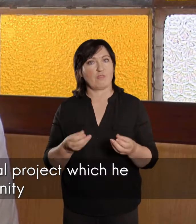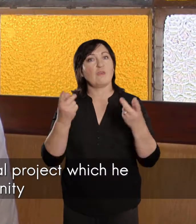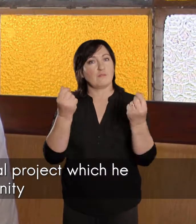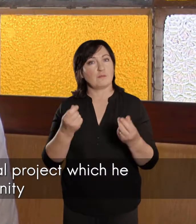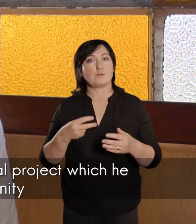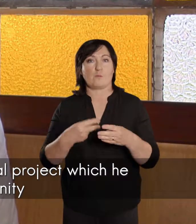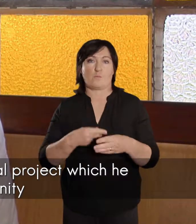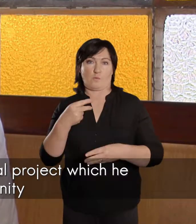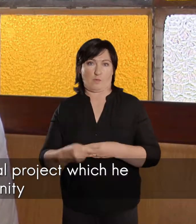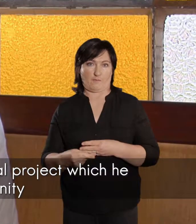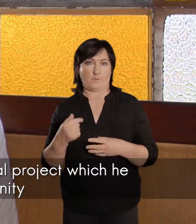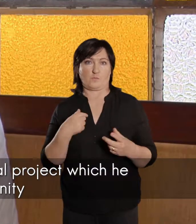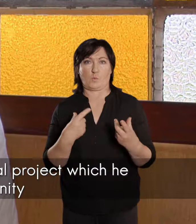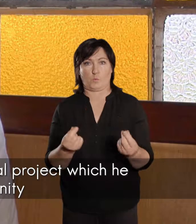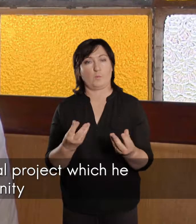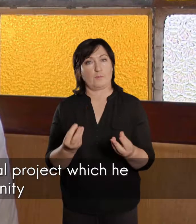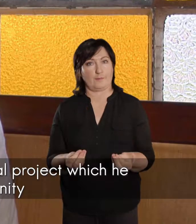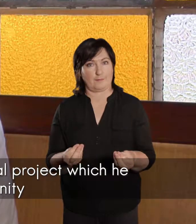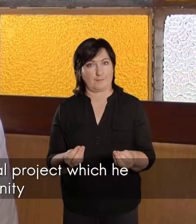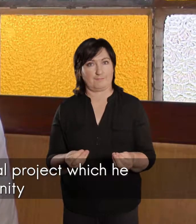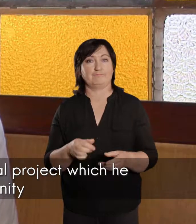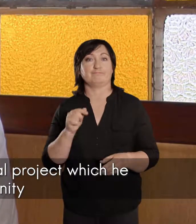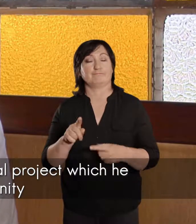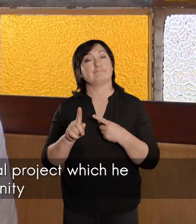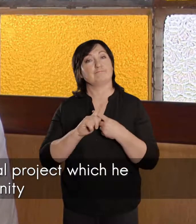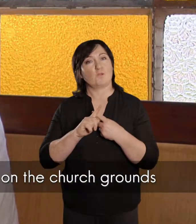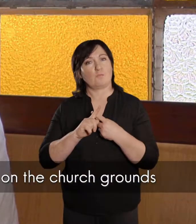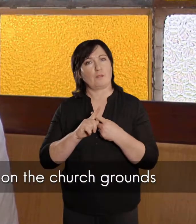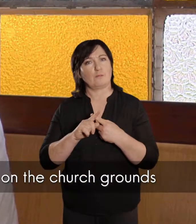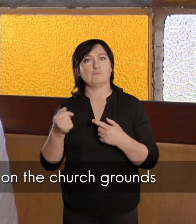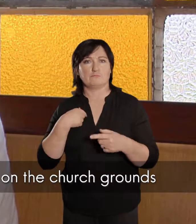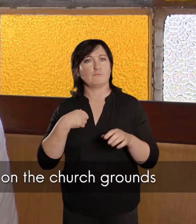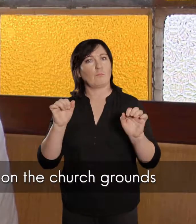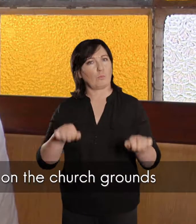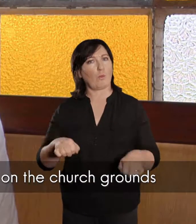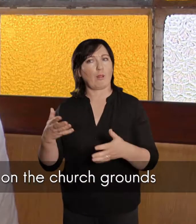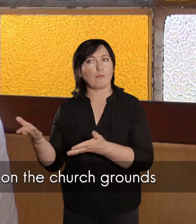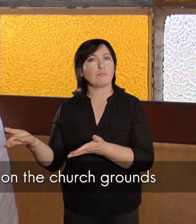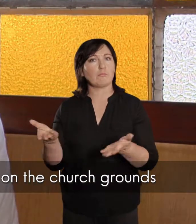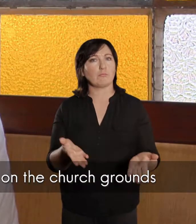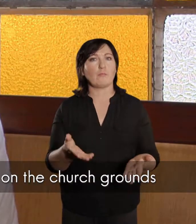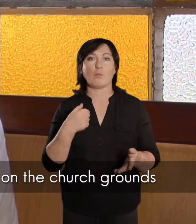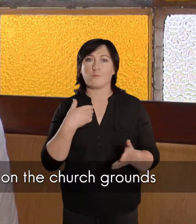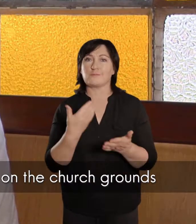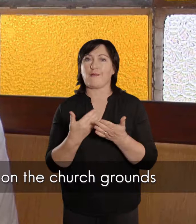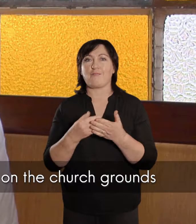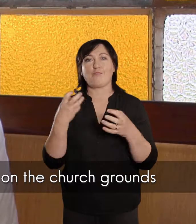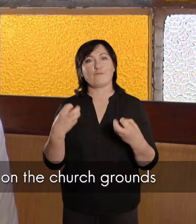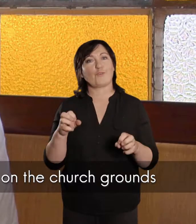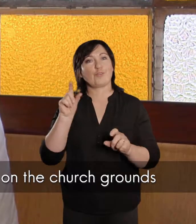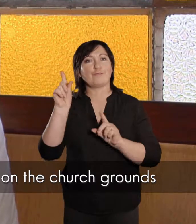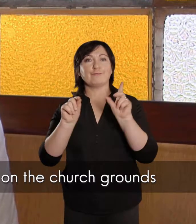een financiële project, wat is ook geloed in die gemeente, en daarbij het hy vir ons ingelaat,